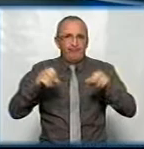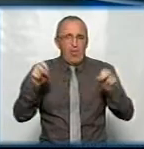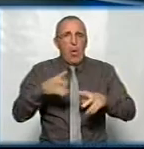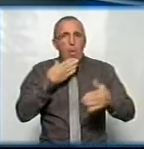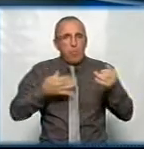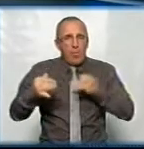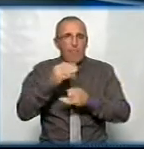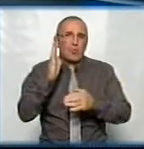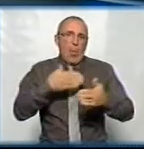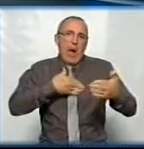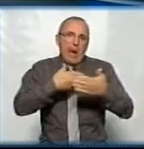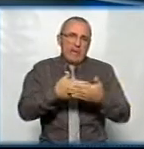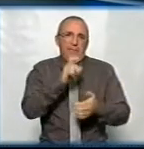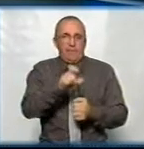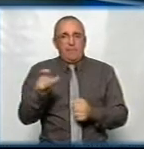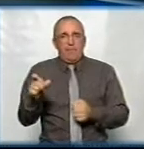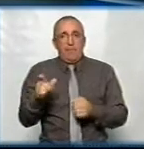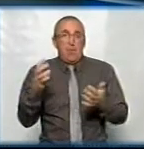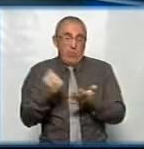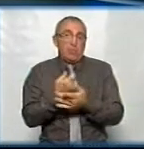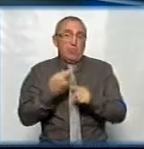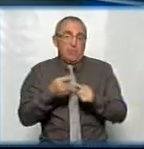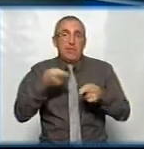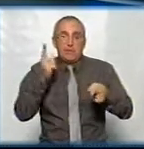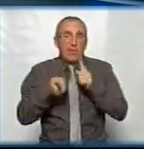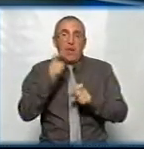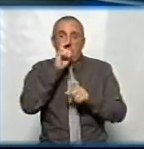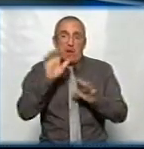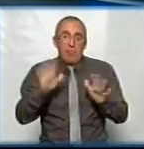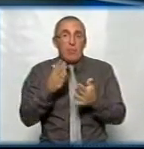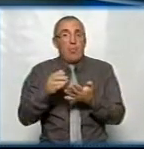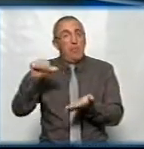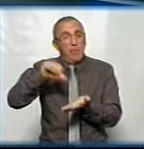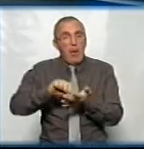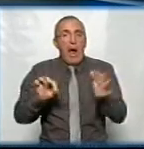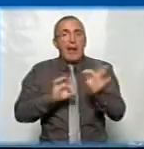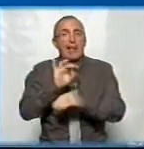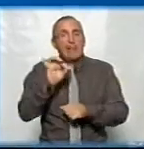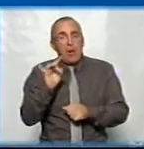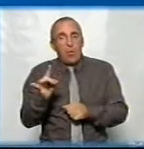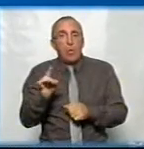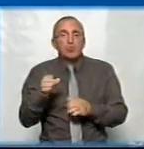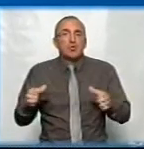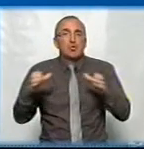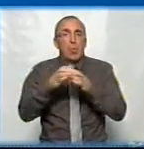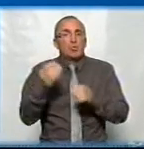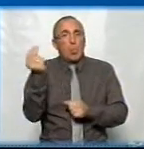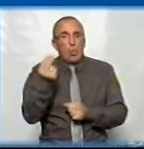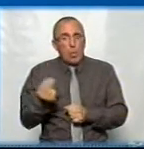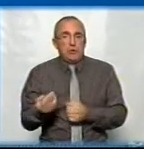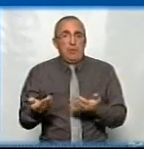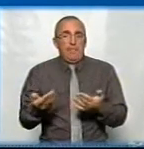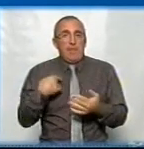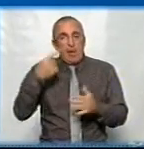активних громадян? Ну, виходить, що так. Действительно, неплохо було, щоб присутствували архітекторы, совість художників. Я так